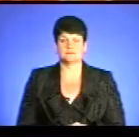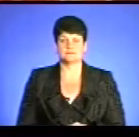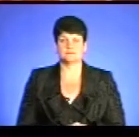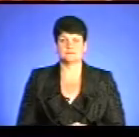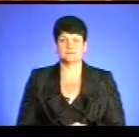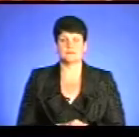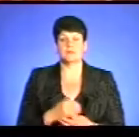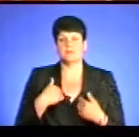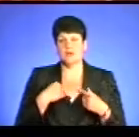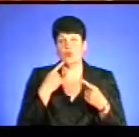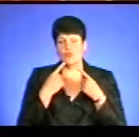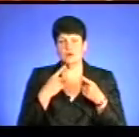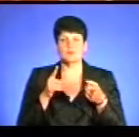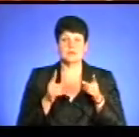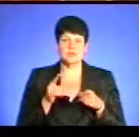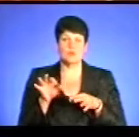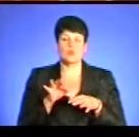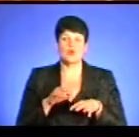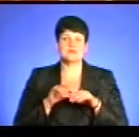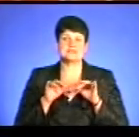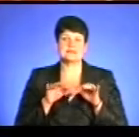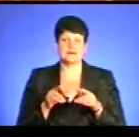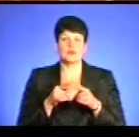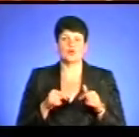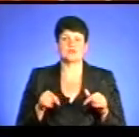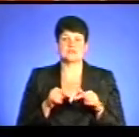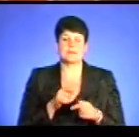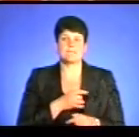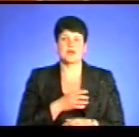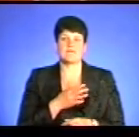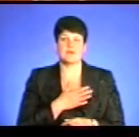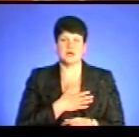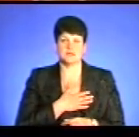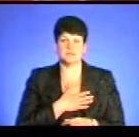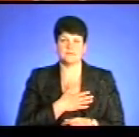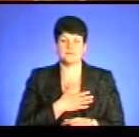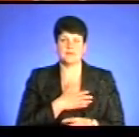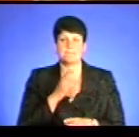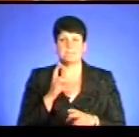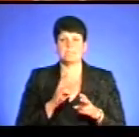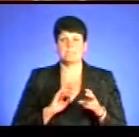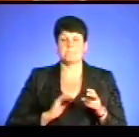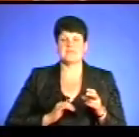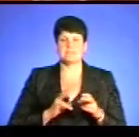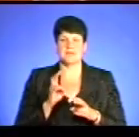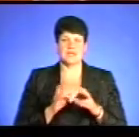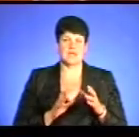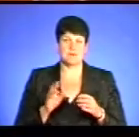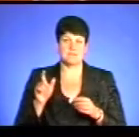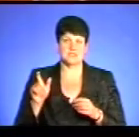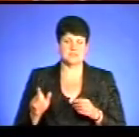Ми говоримо дійсно про захід, який організовує приватний підприємець. І,